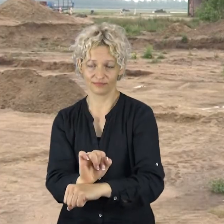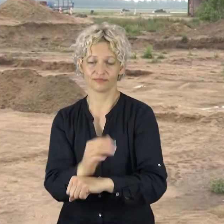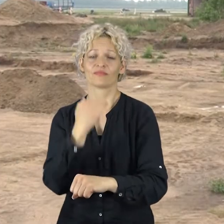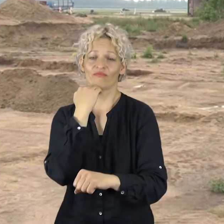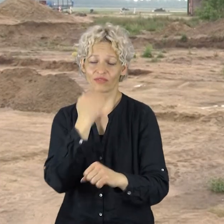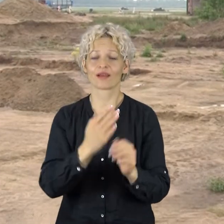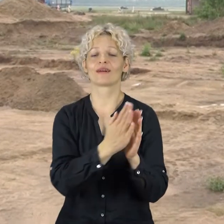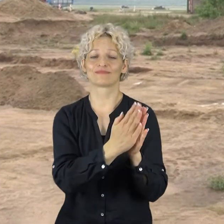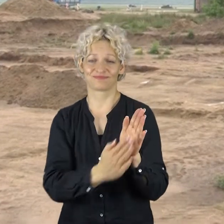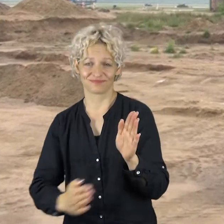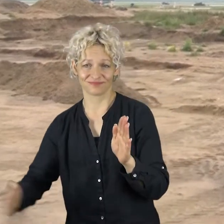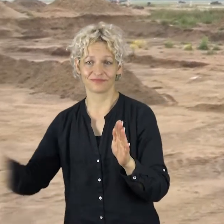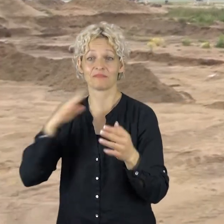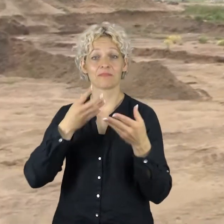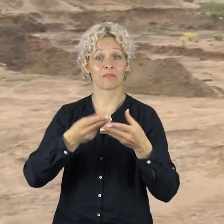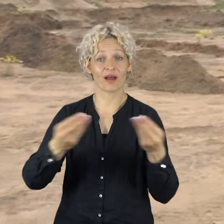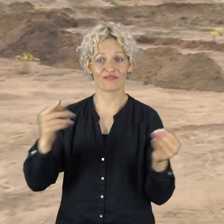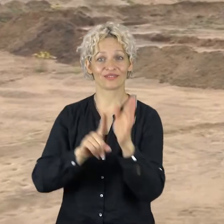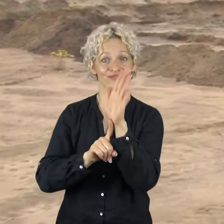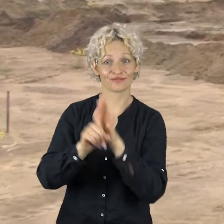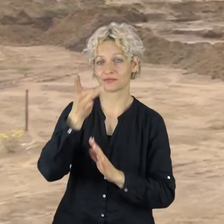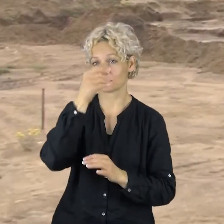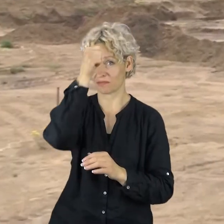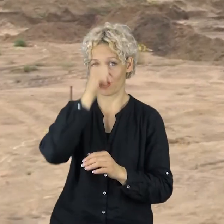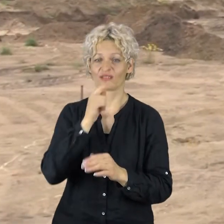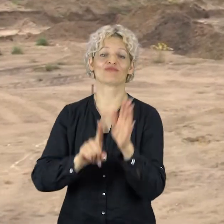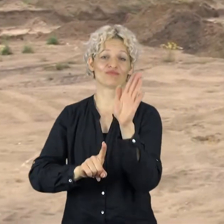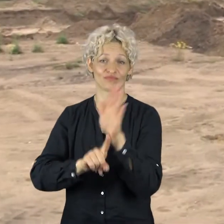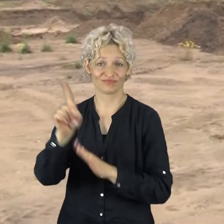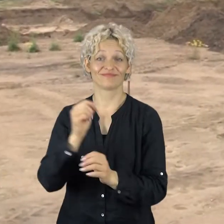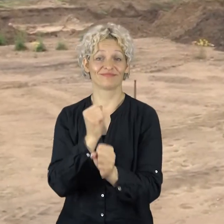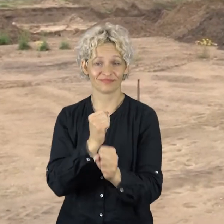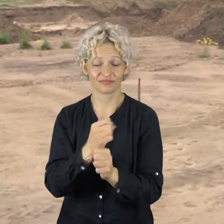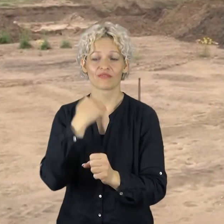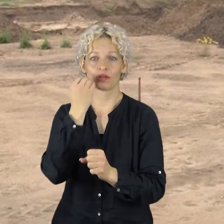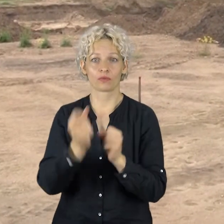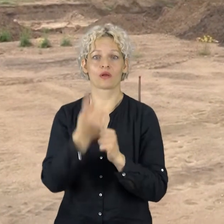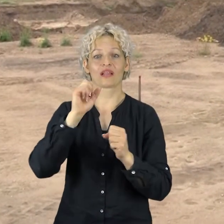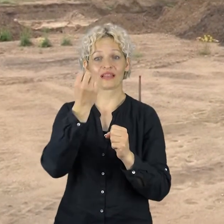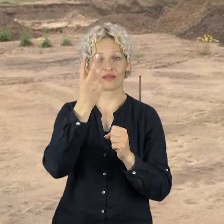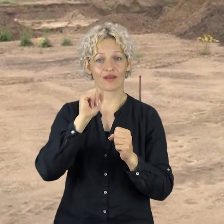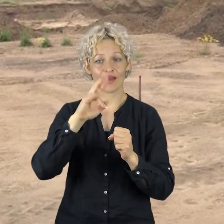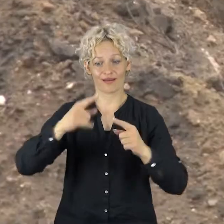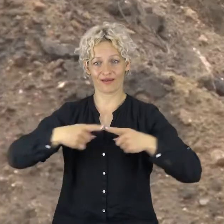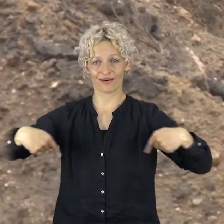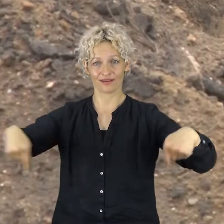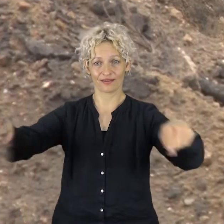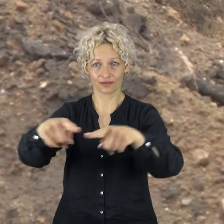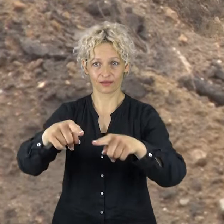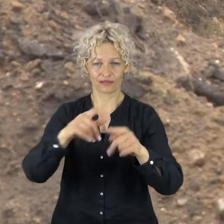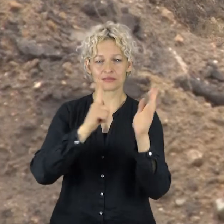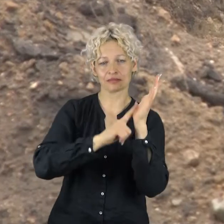Ačiūlos oram šiemet archeologai gegužė maždaug dvylikos arų plauto teritorijoje rado 70-80